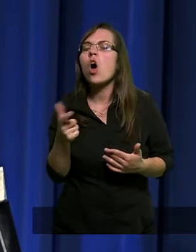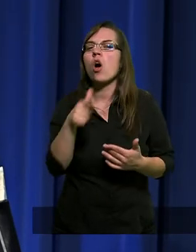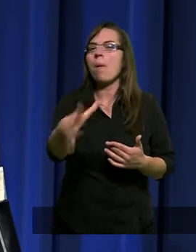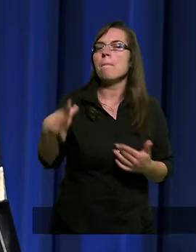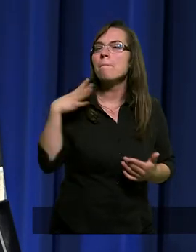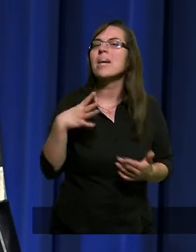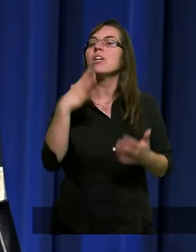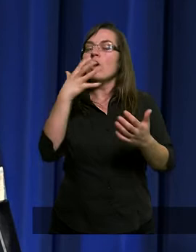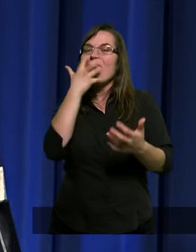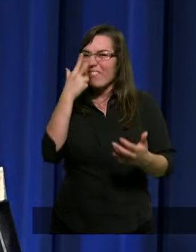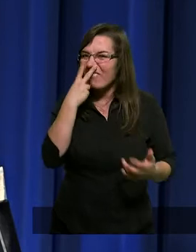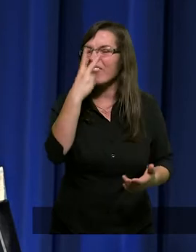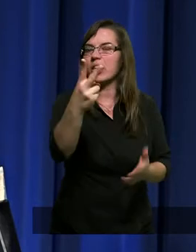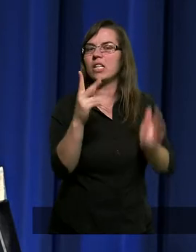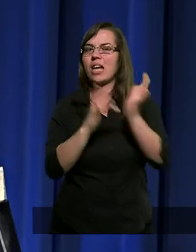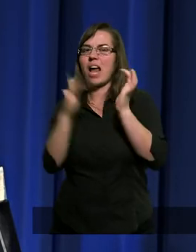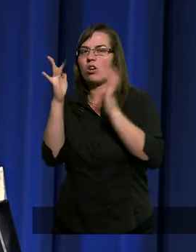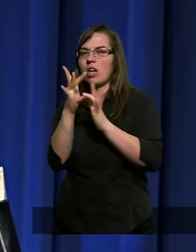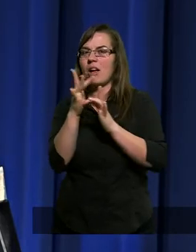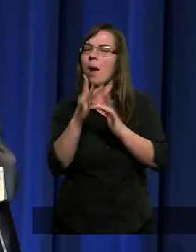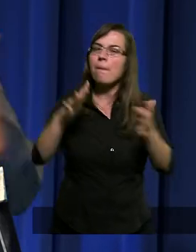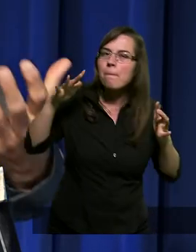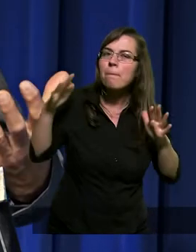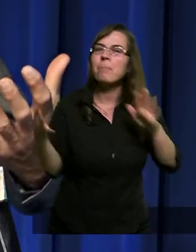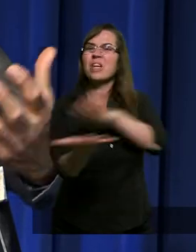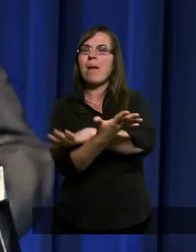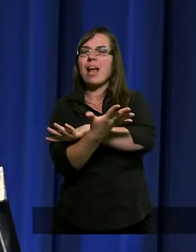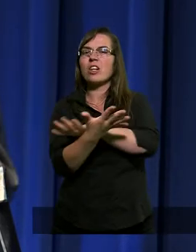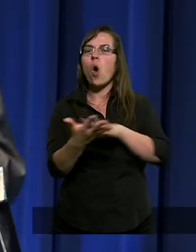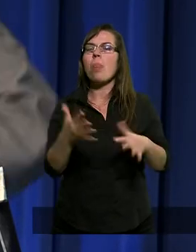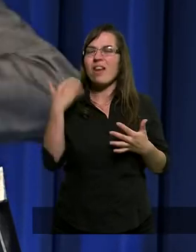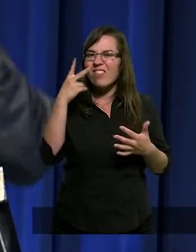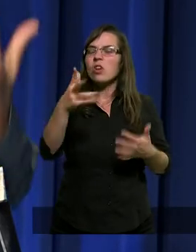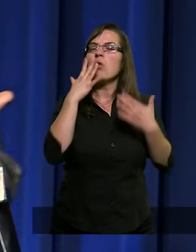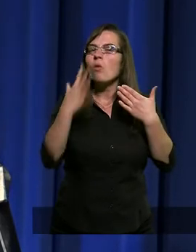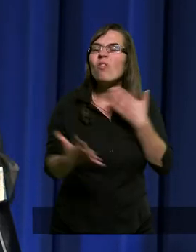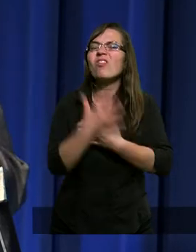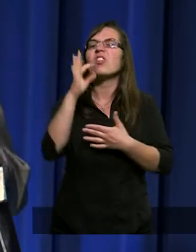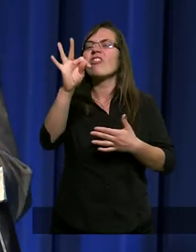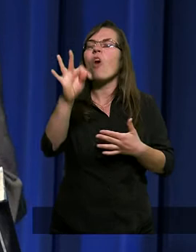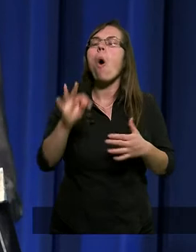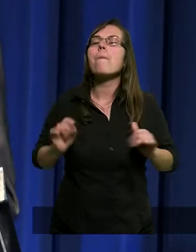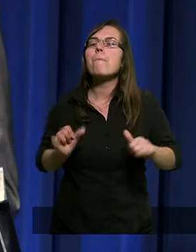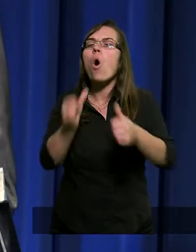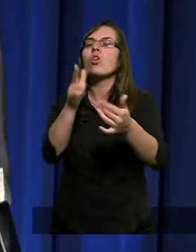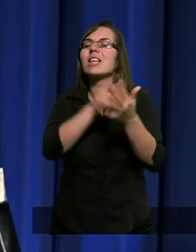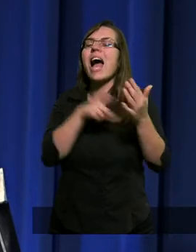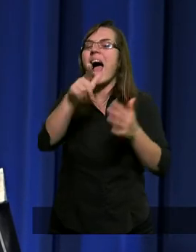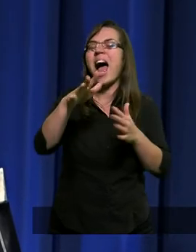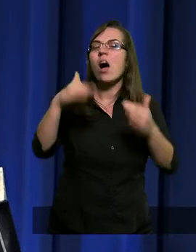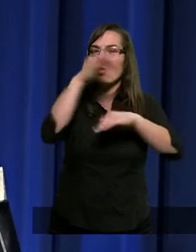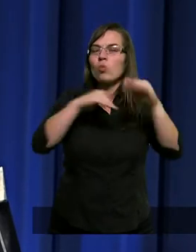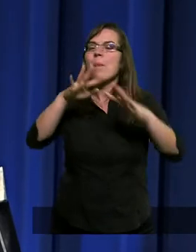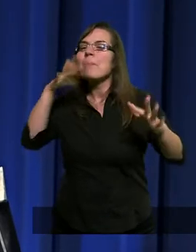przede wszystkim widzieli Jezusa Chrystusa przemienionego, objawionego swoją boskość na górze